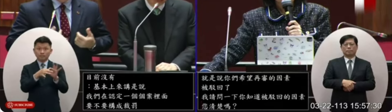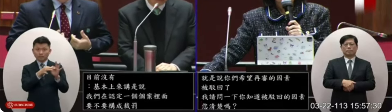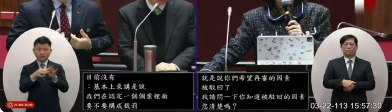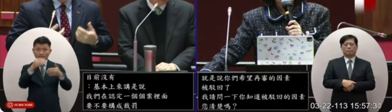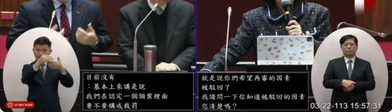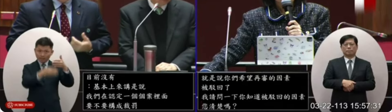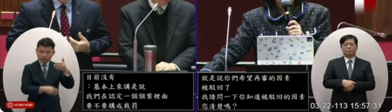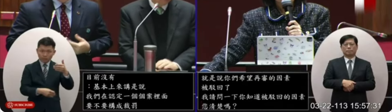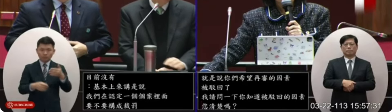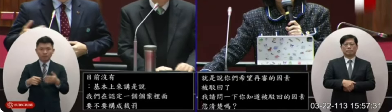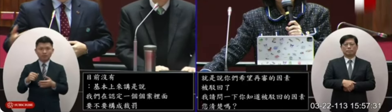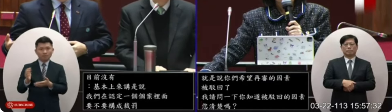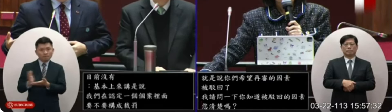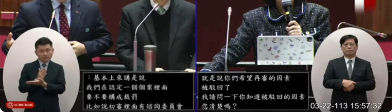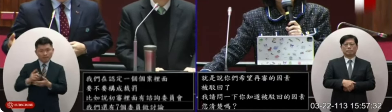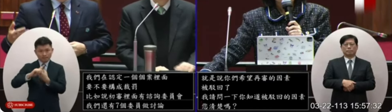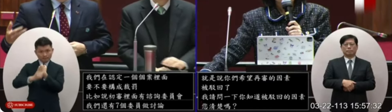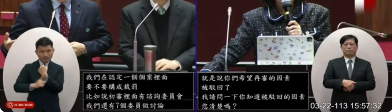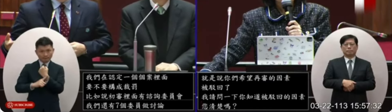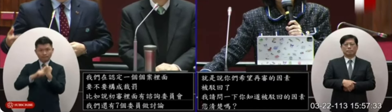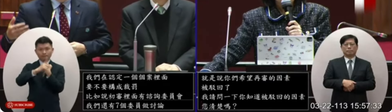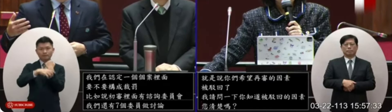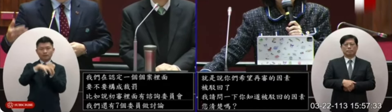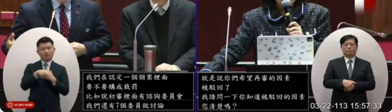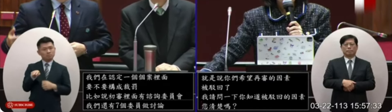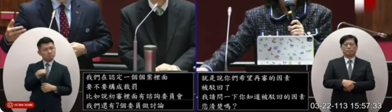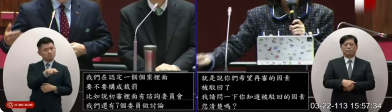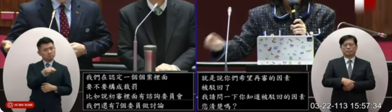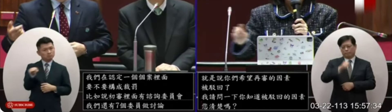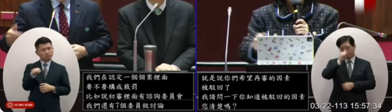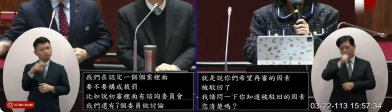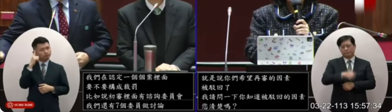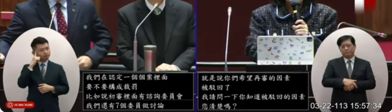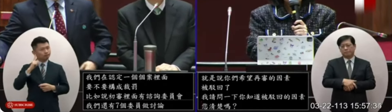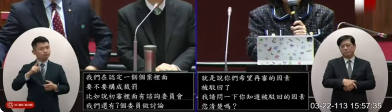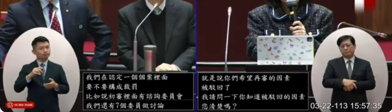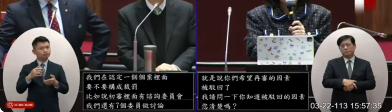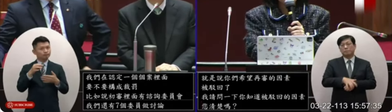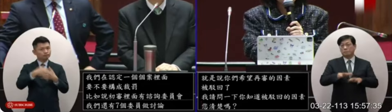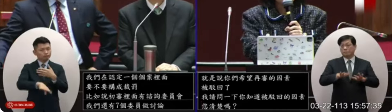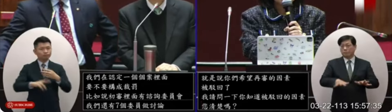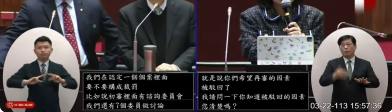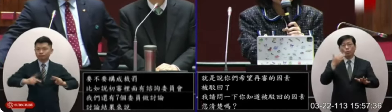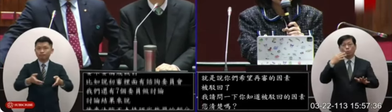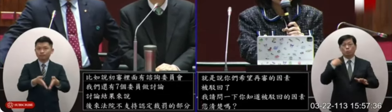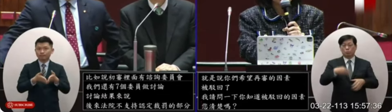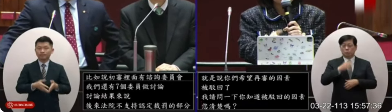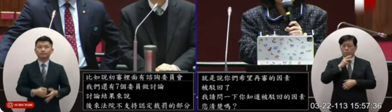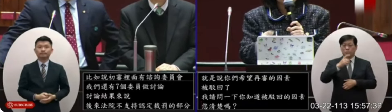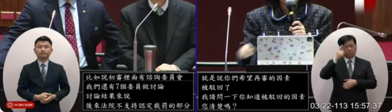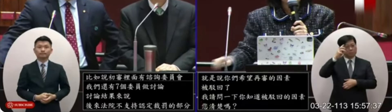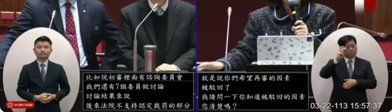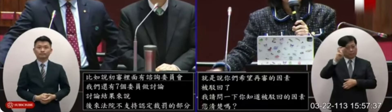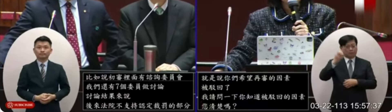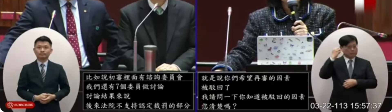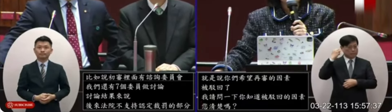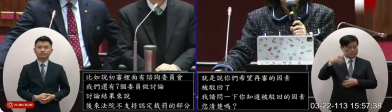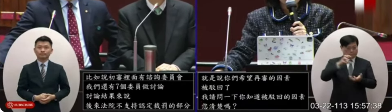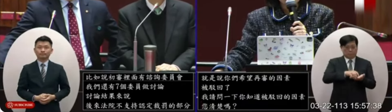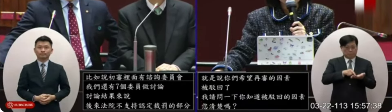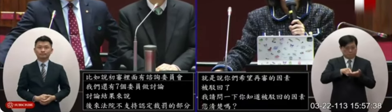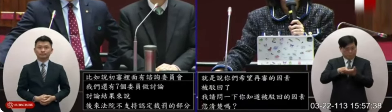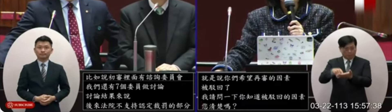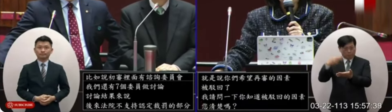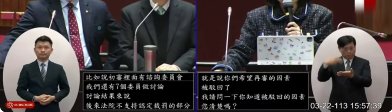說我們的標準我們的認定的方式法院可能他認為他的認定方式應該改善那麼呢你們現在如果有30天有新市證